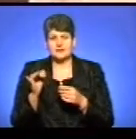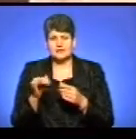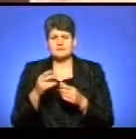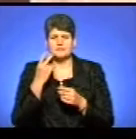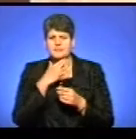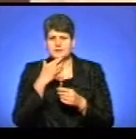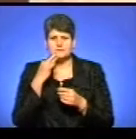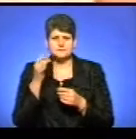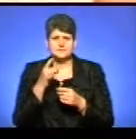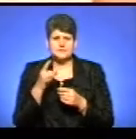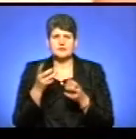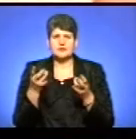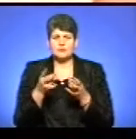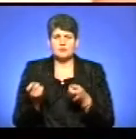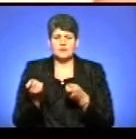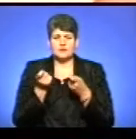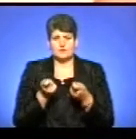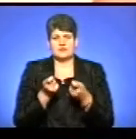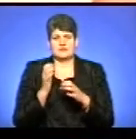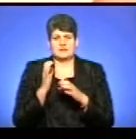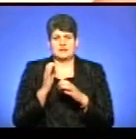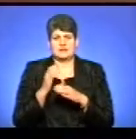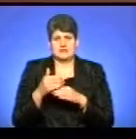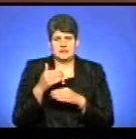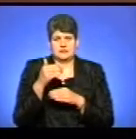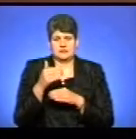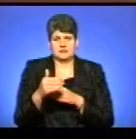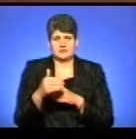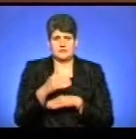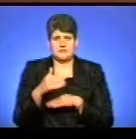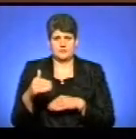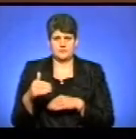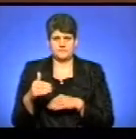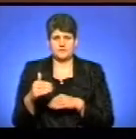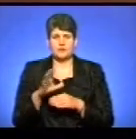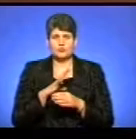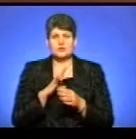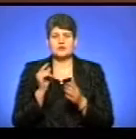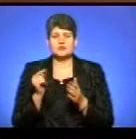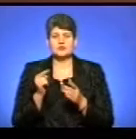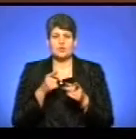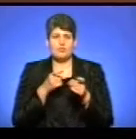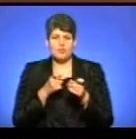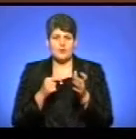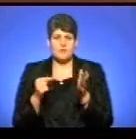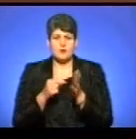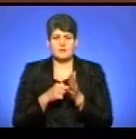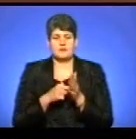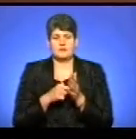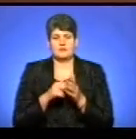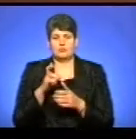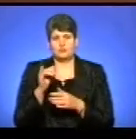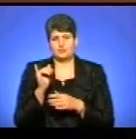неодноразово доводилось доставляти вантажі на передній край. Було таке, що пуля потрапляла в бус рикошетом.